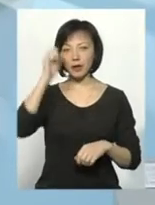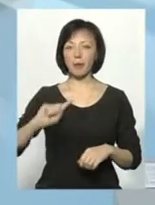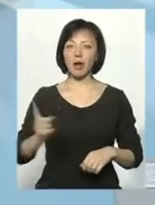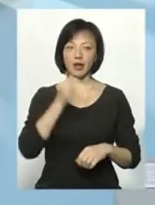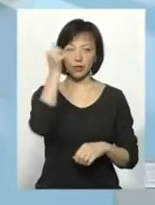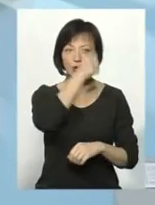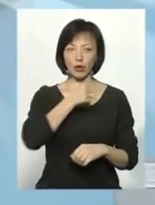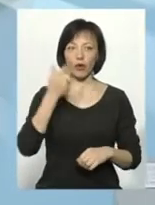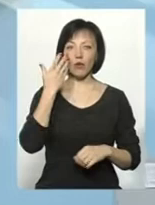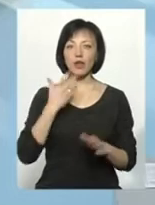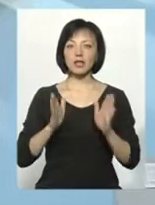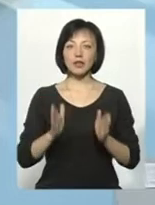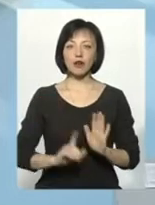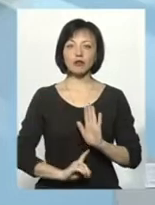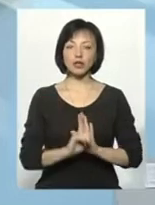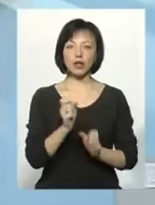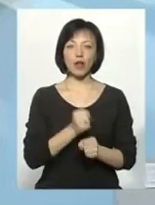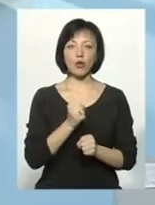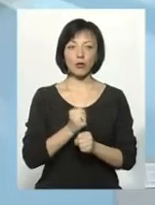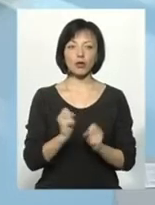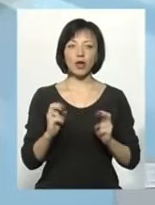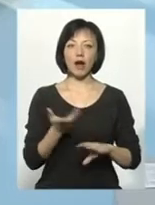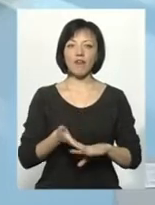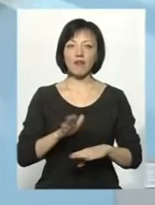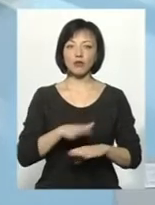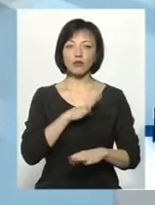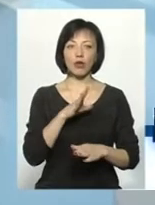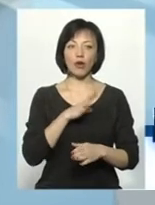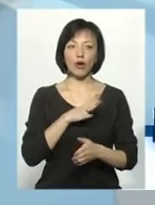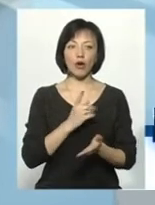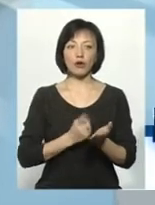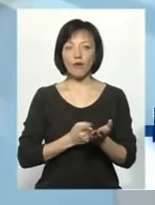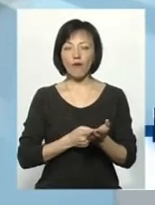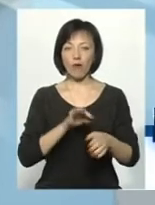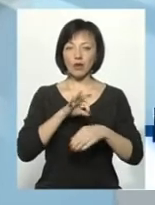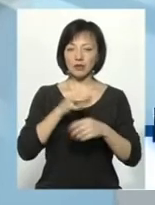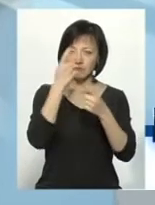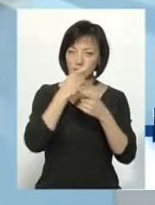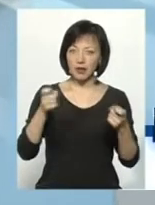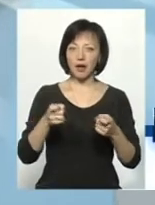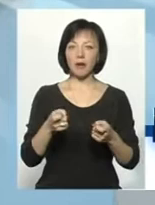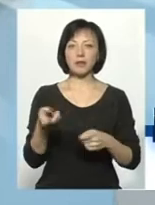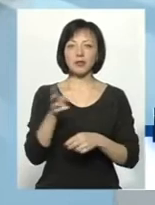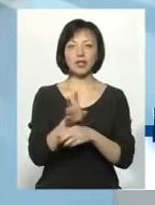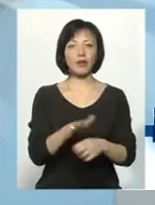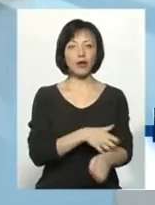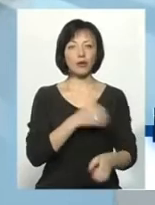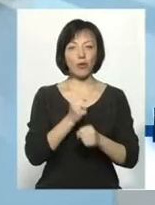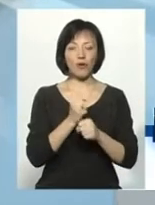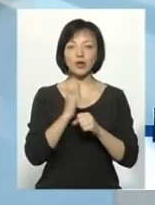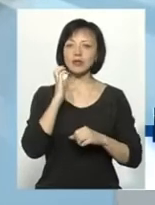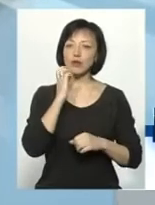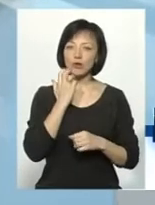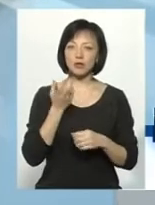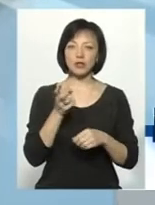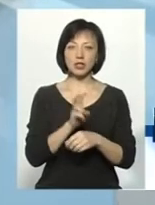коли ми тільки розпочинали роботу і як важко було доводити, що ми прийшли надовго, серйозно,